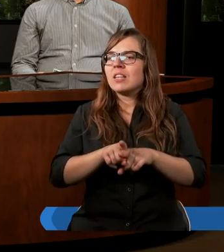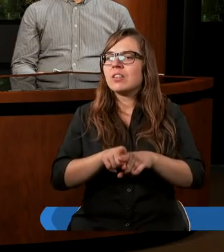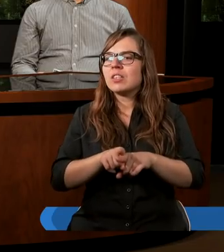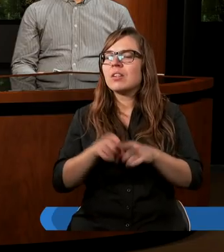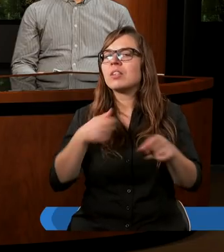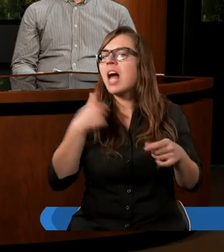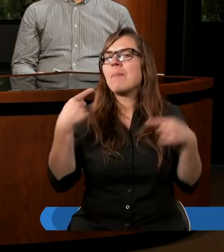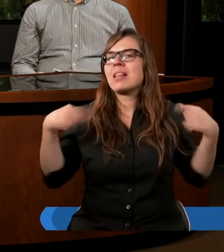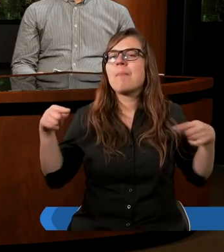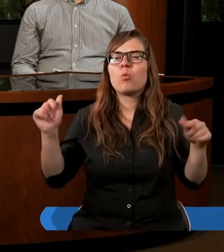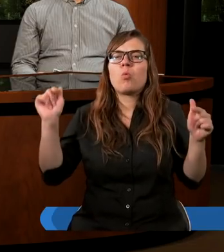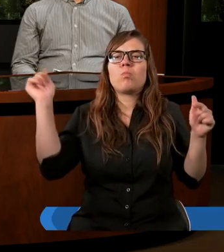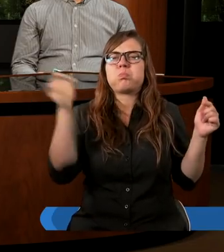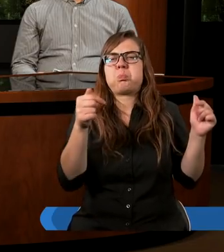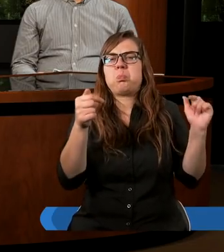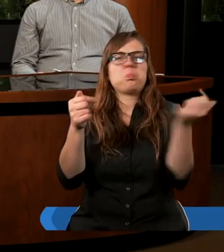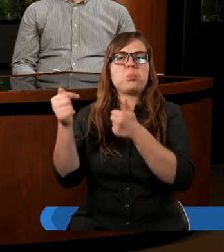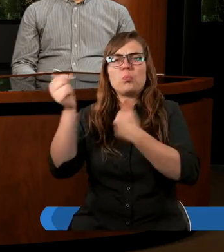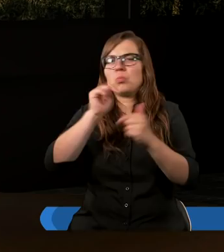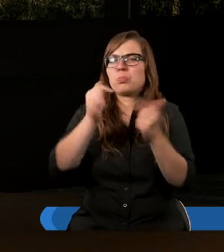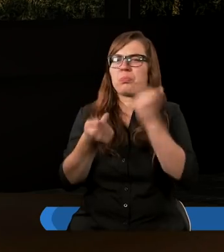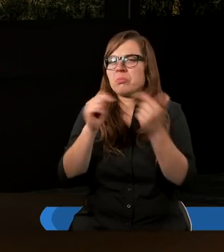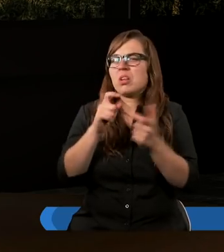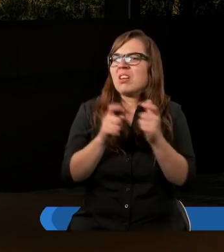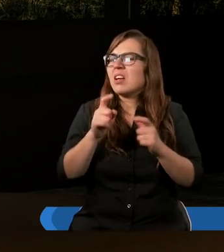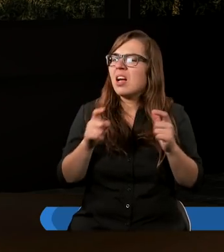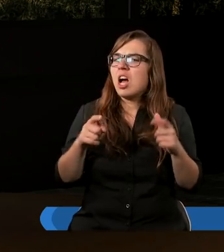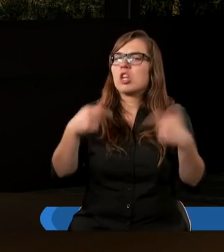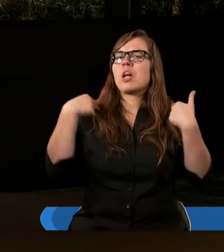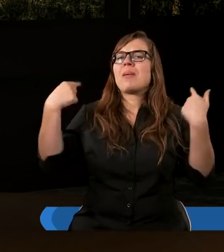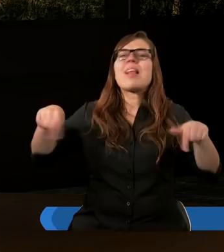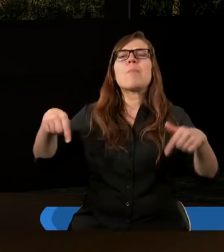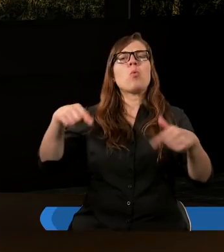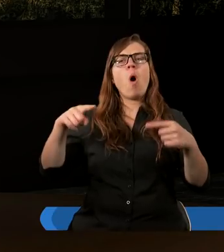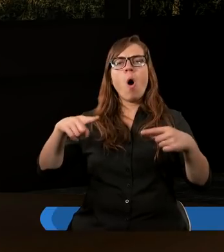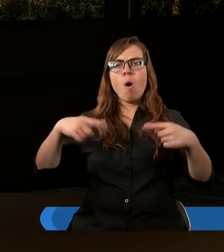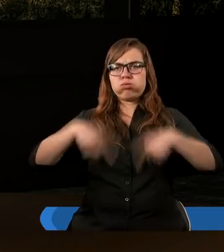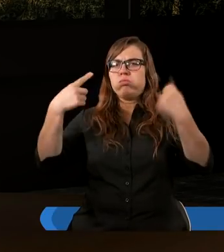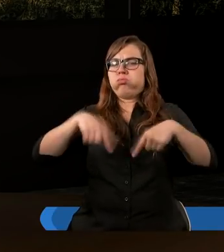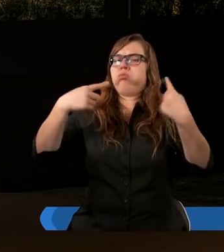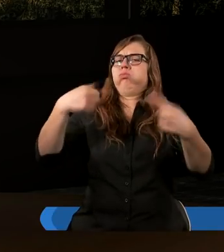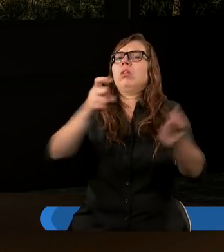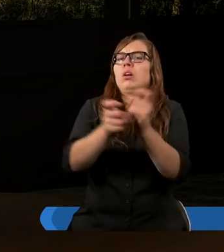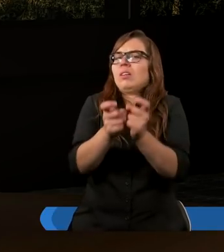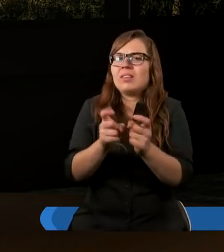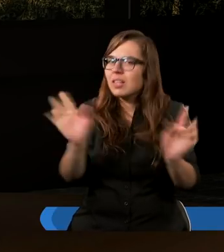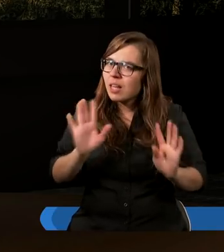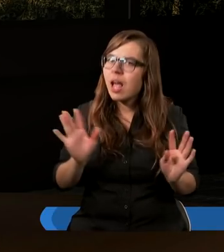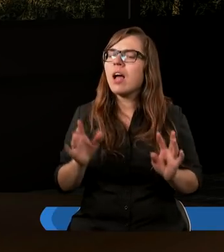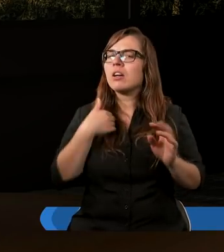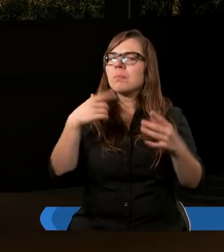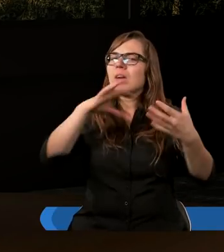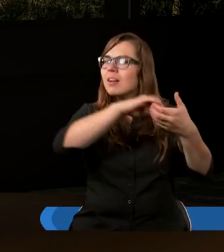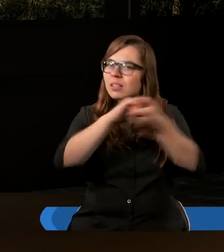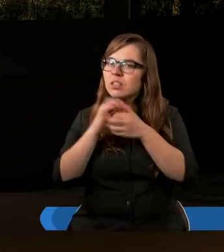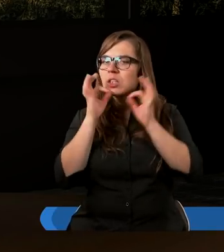właśnie między nimi spory, że nie mogli się dogadać w wielu sprawach, prawda? Natomiast właśnie to, Paweł